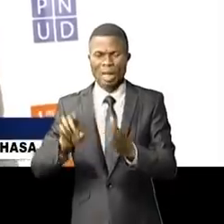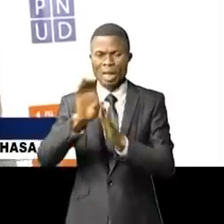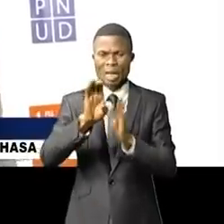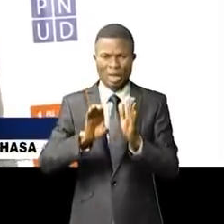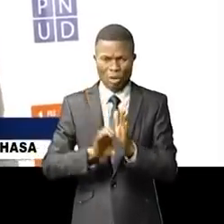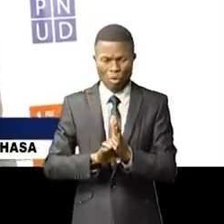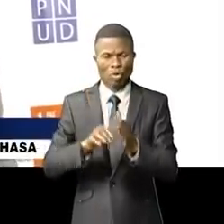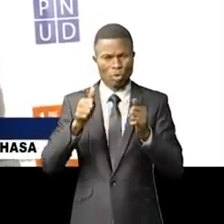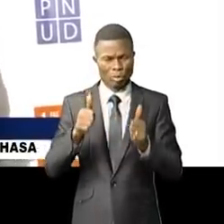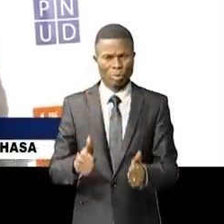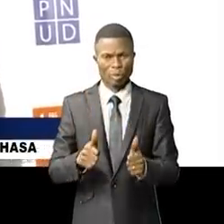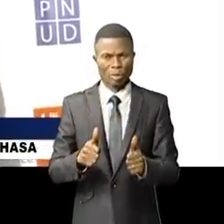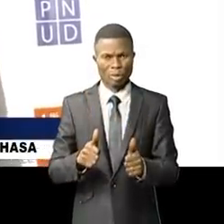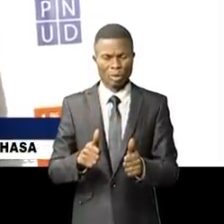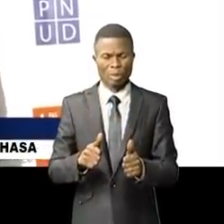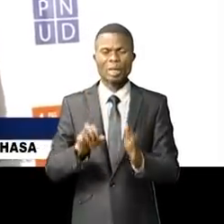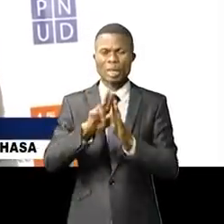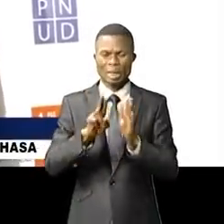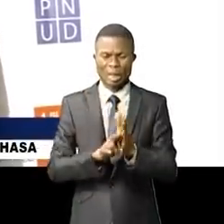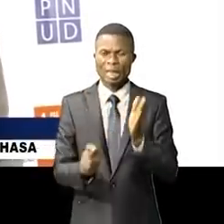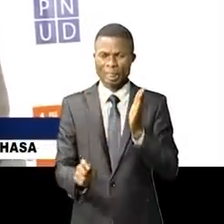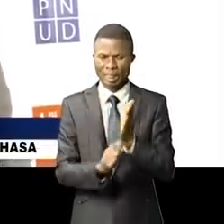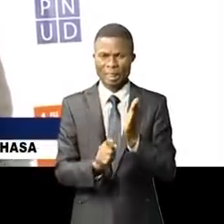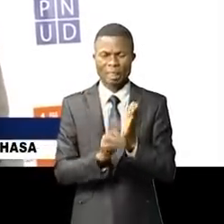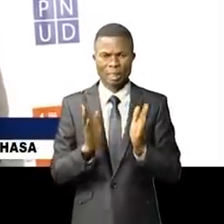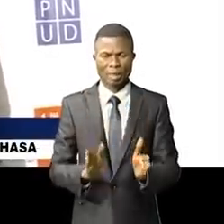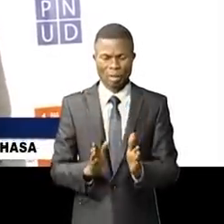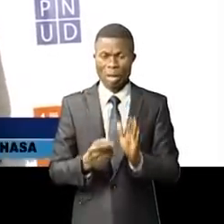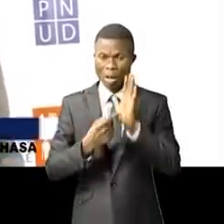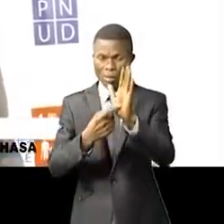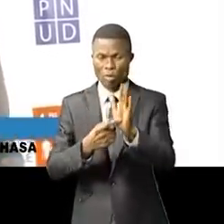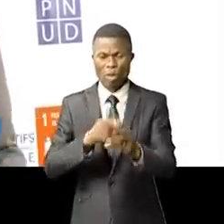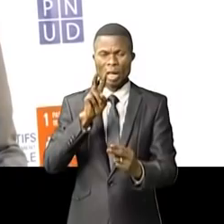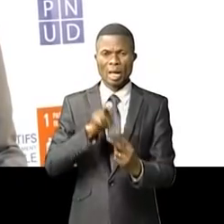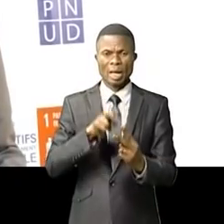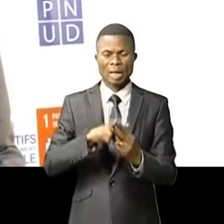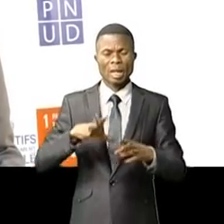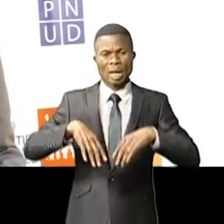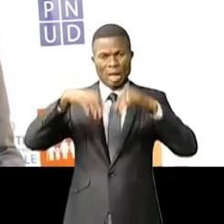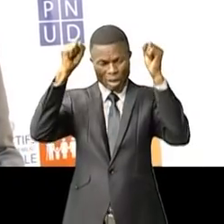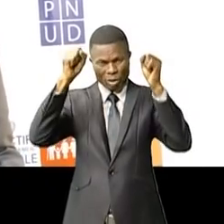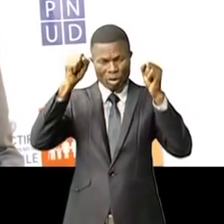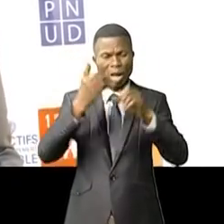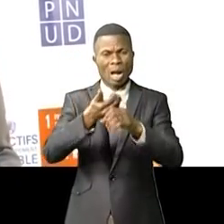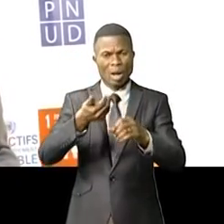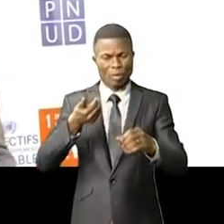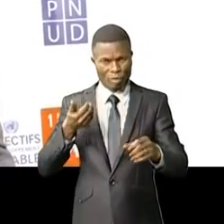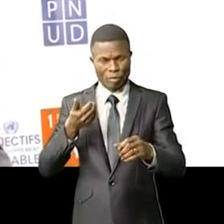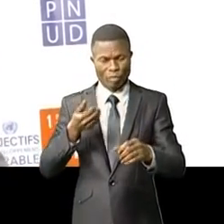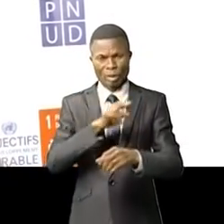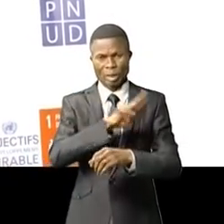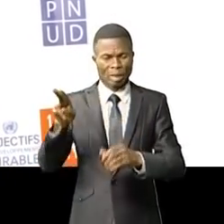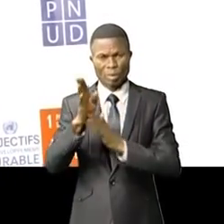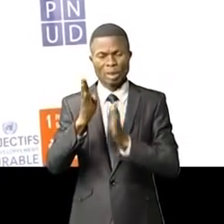aussi bien réglementaires et techniques indiquées pour garantir son adoption bien avant 2019